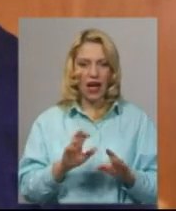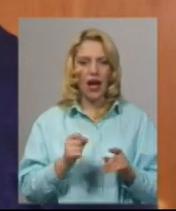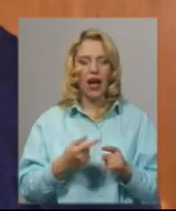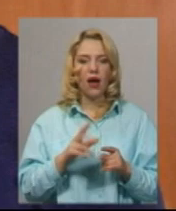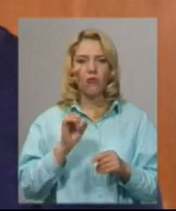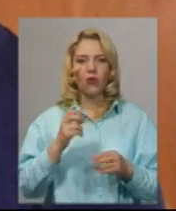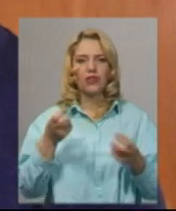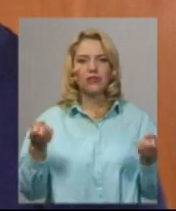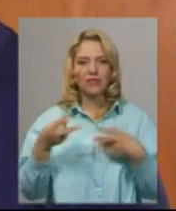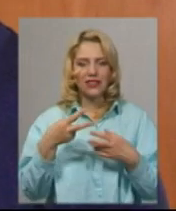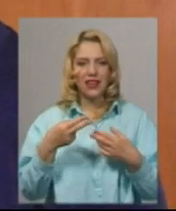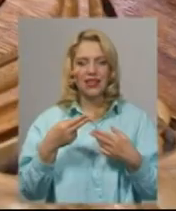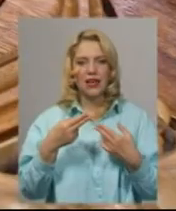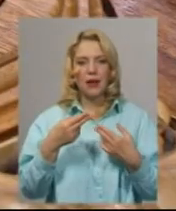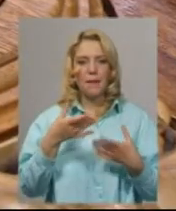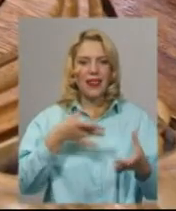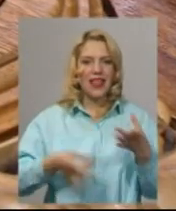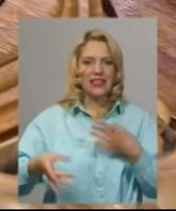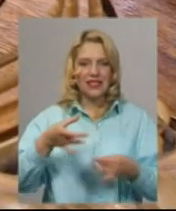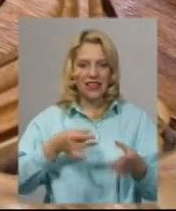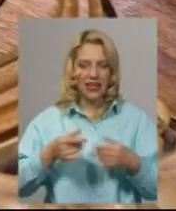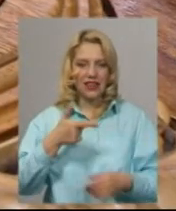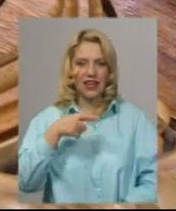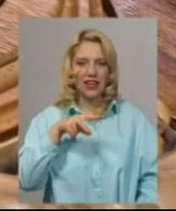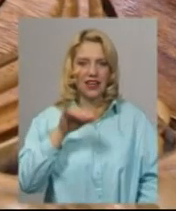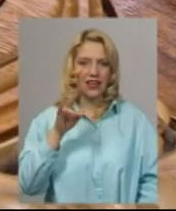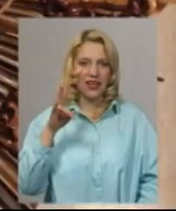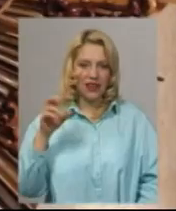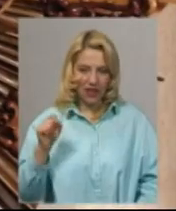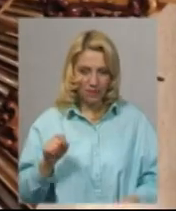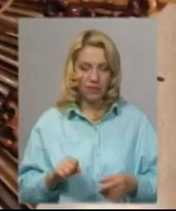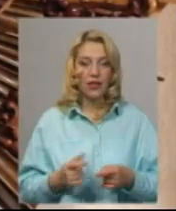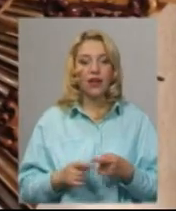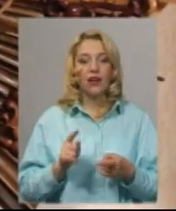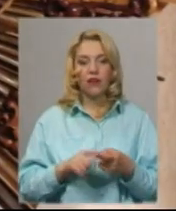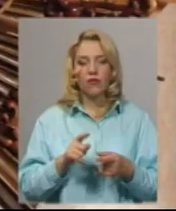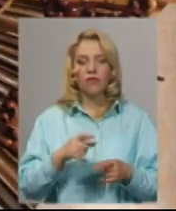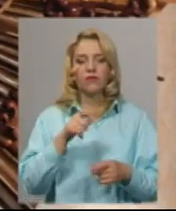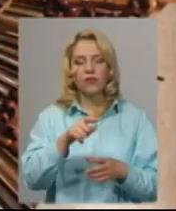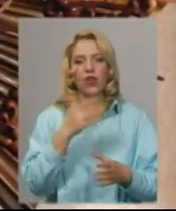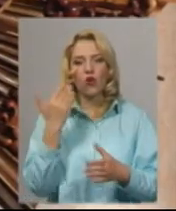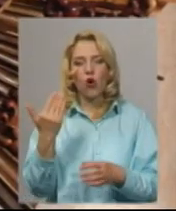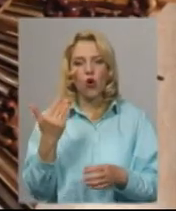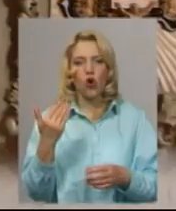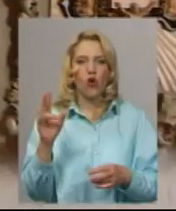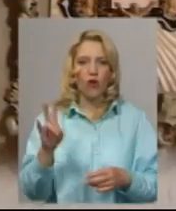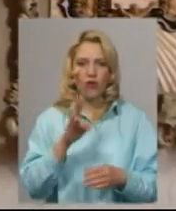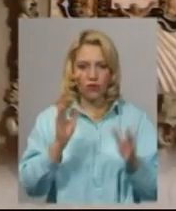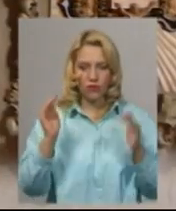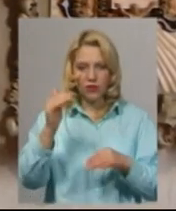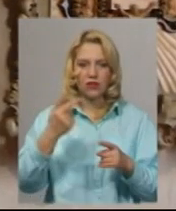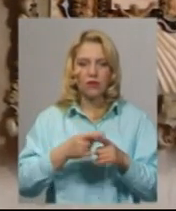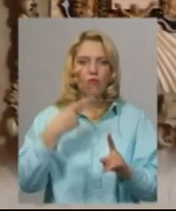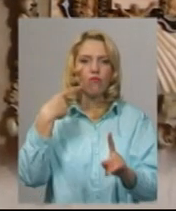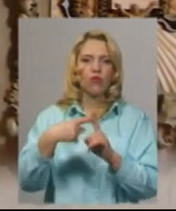технічному пластіліну і по глині. За словами Анатолія Козака, його вироби насичені позитивною енергетикою. Михайло Жила, Юрій Чорний.